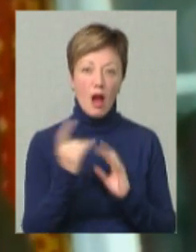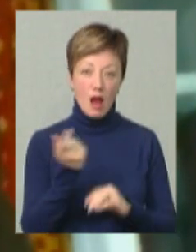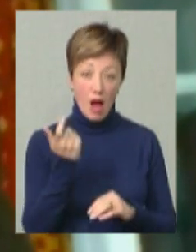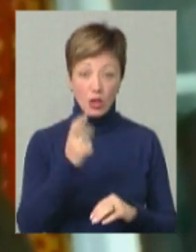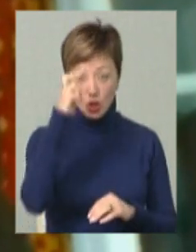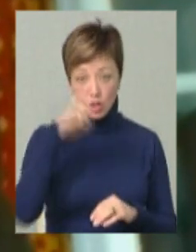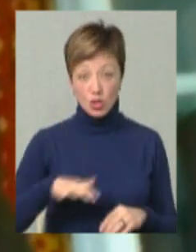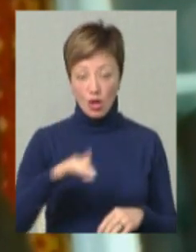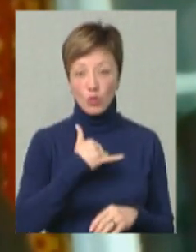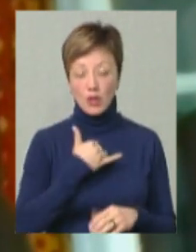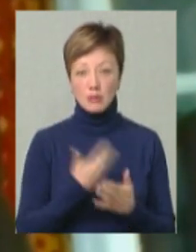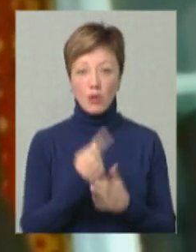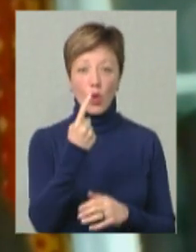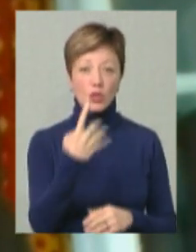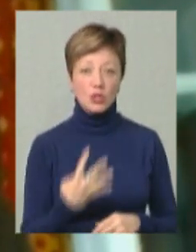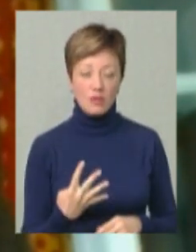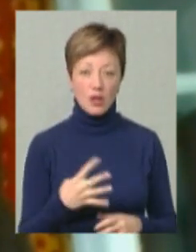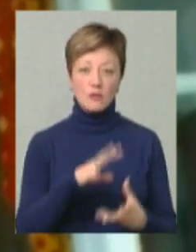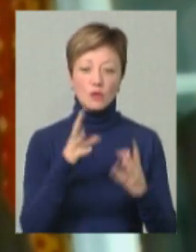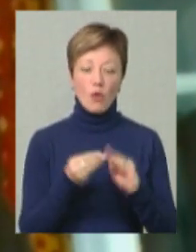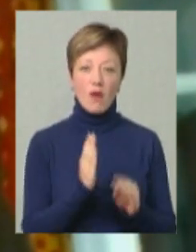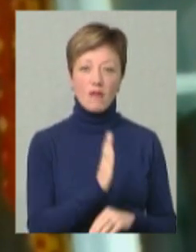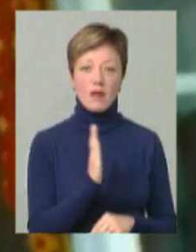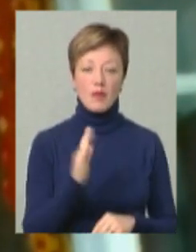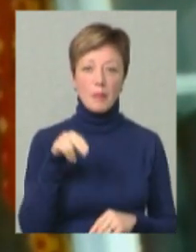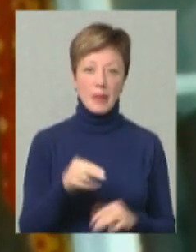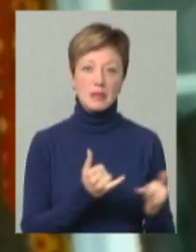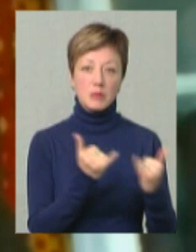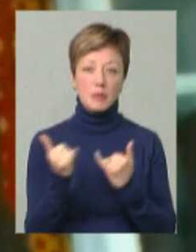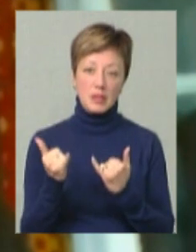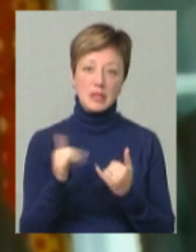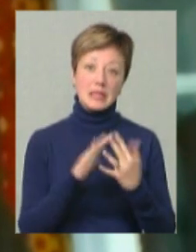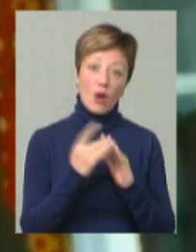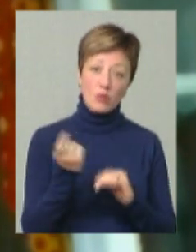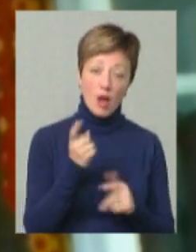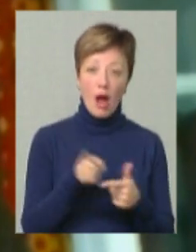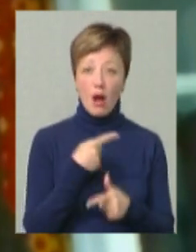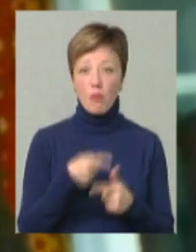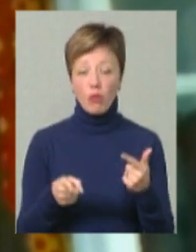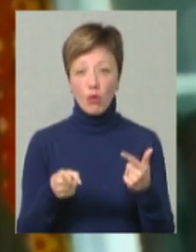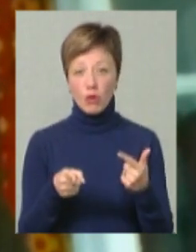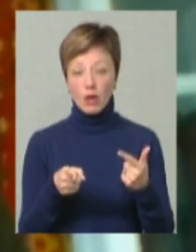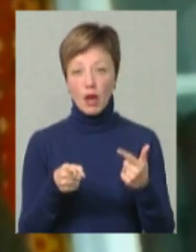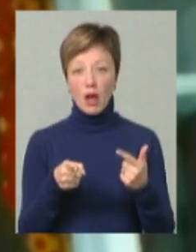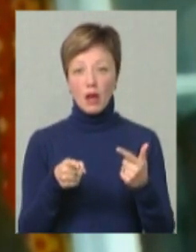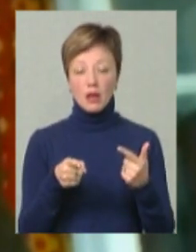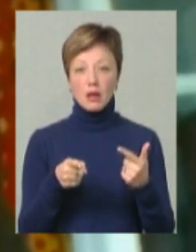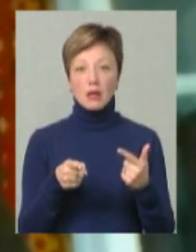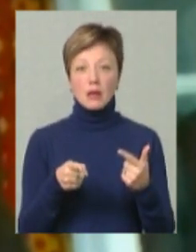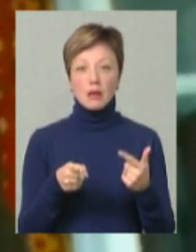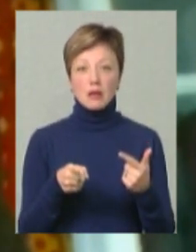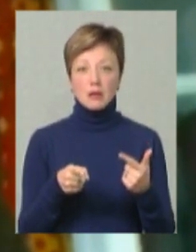держава. У нас десь четверть всього ВВП забезпечує або прямо сільське господарство, або перший